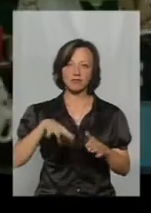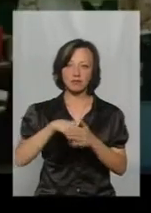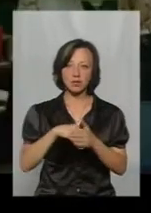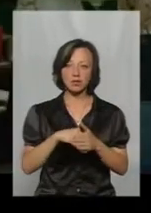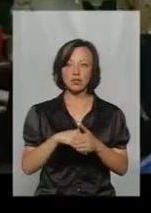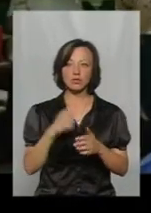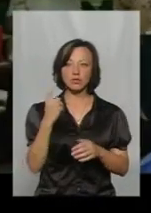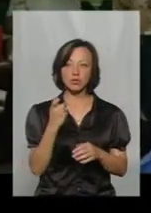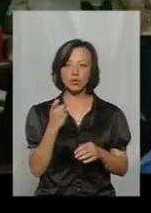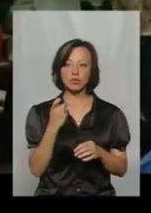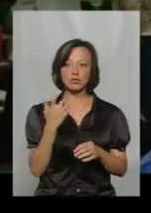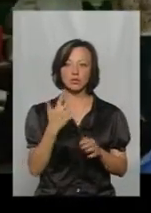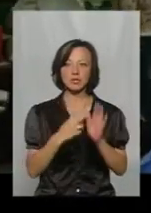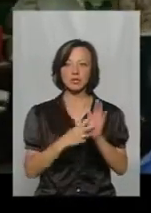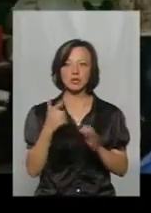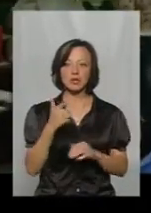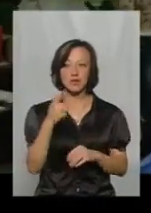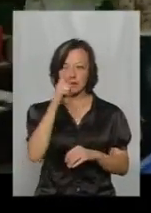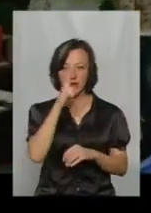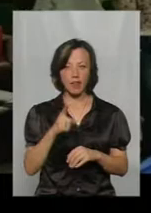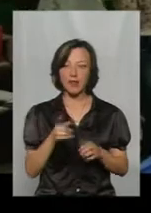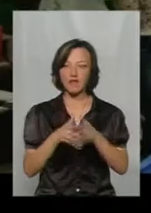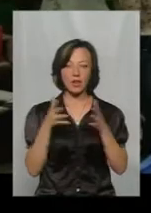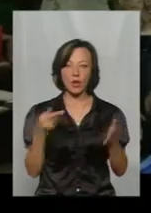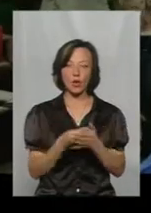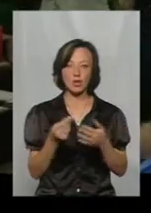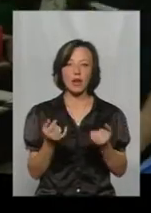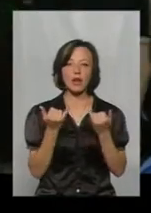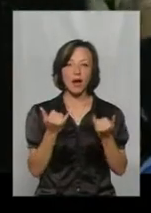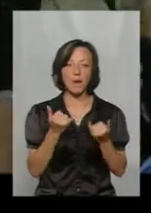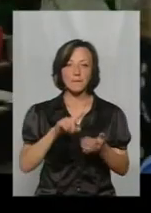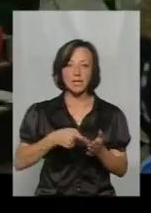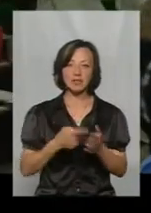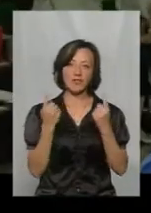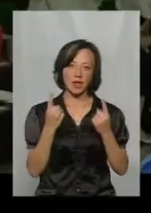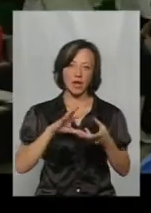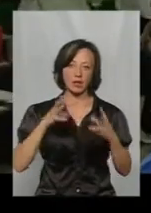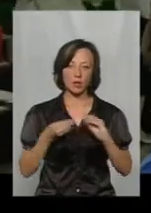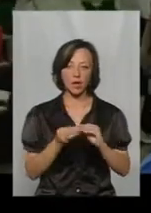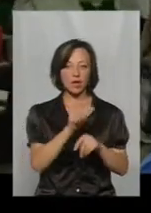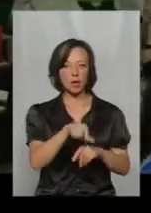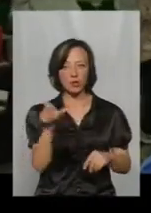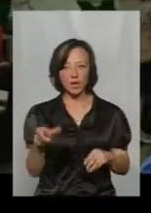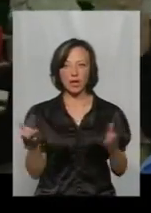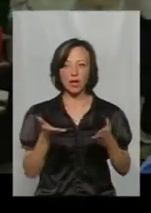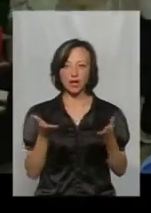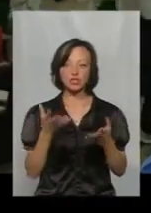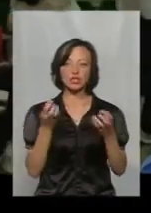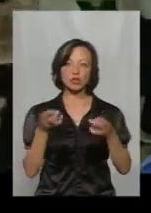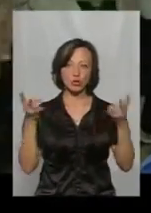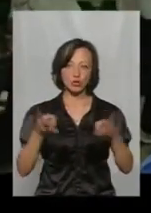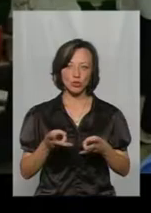обходилося 57 гривень в місяць. Це невеликі кошти для міста, але дуже великий результат для тих людей, які ще